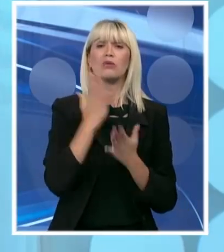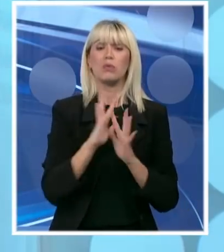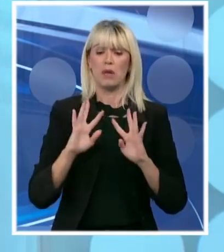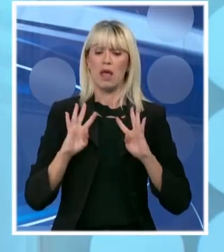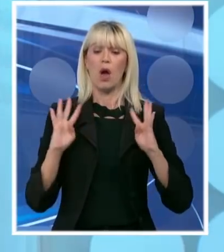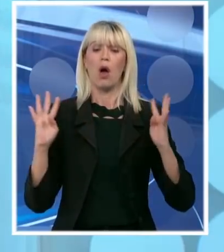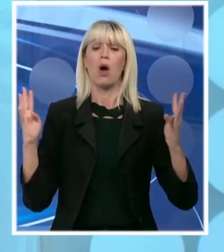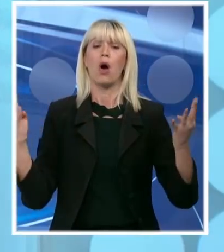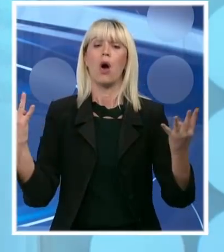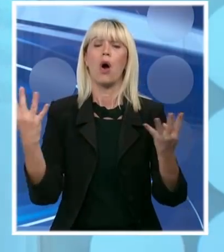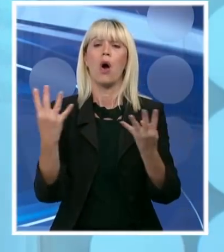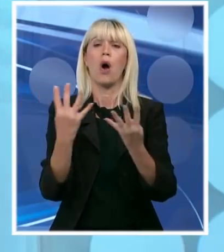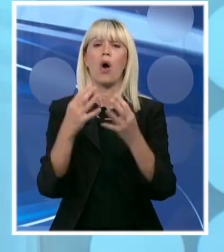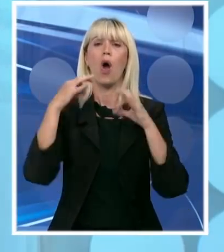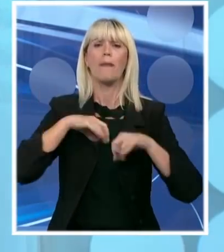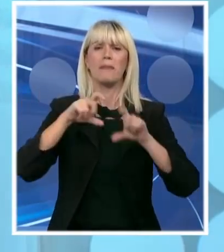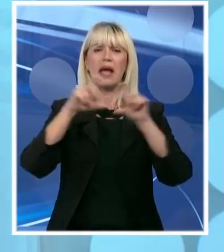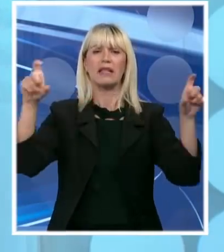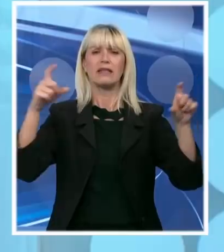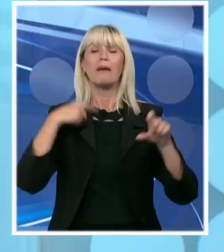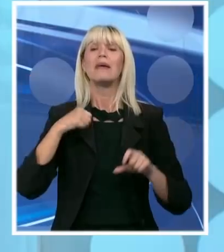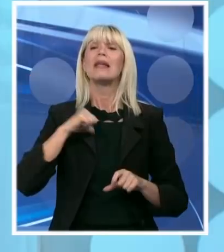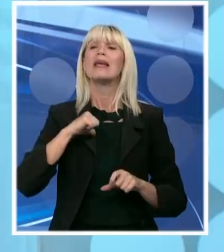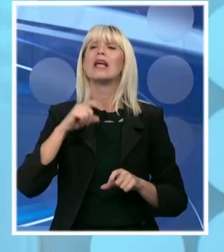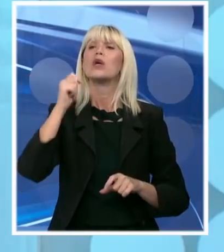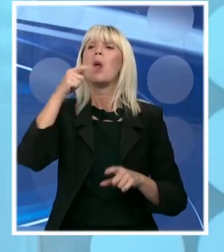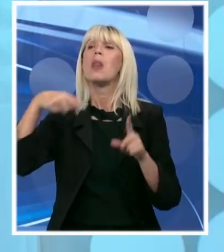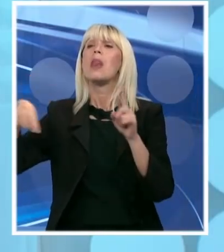Mene interesuje volja naroda, ne volja sile i volja nasilnika.